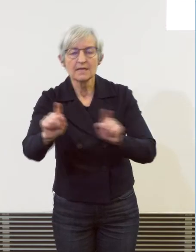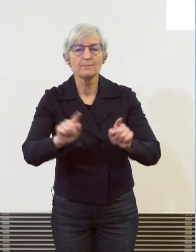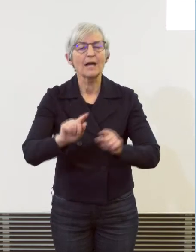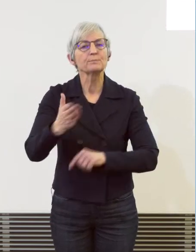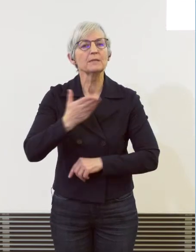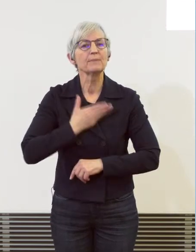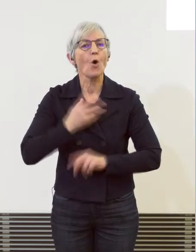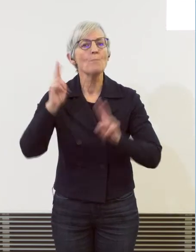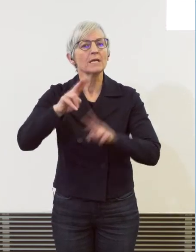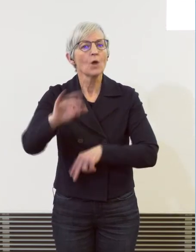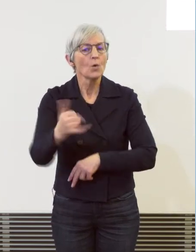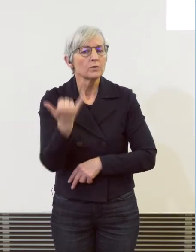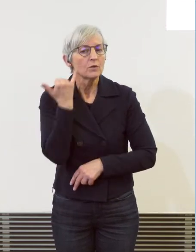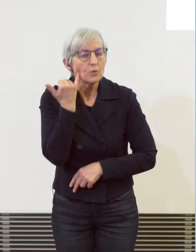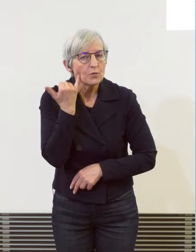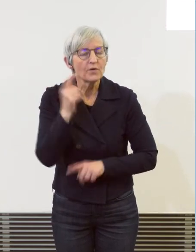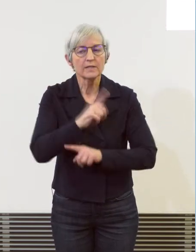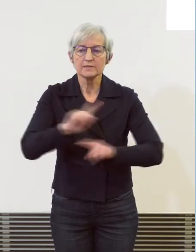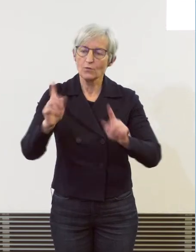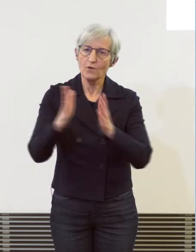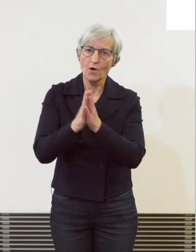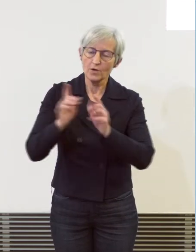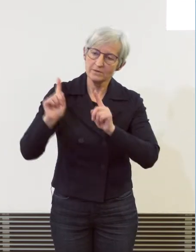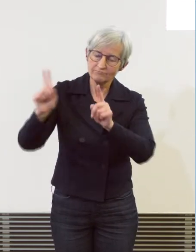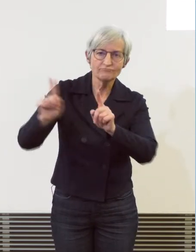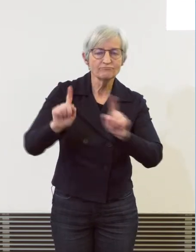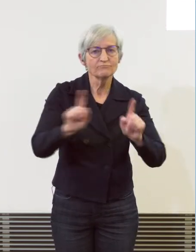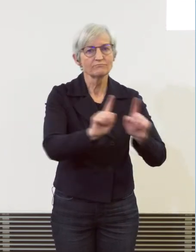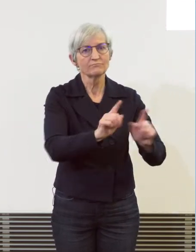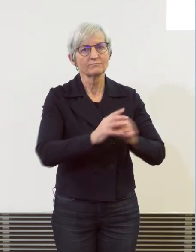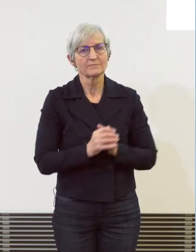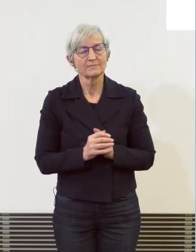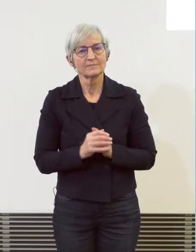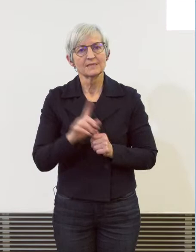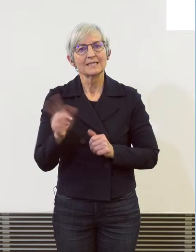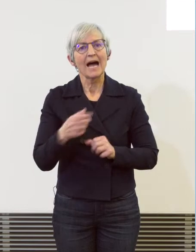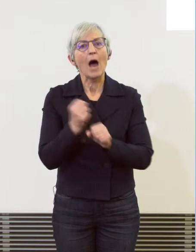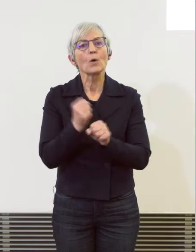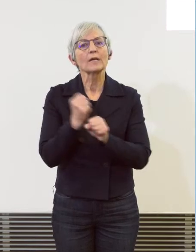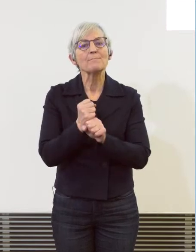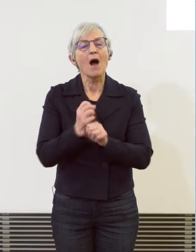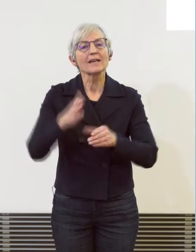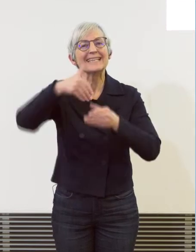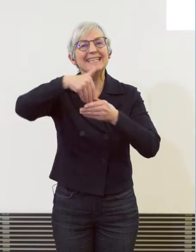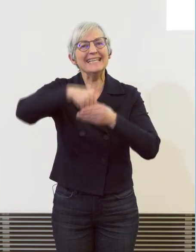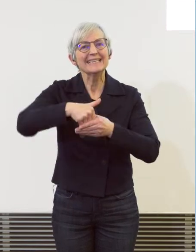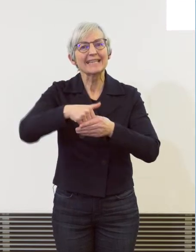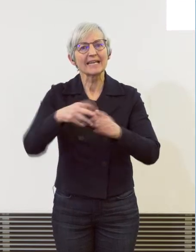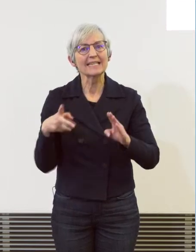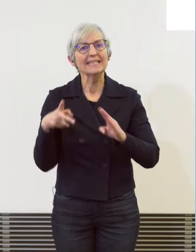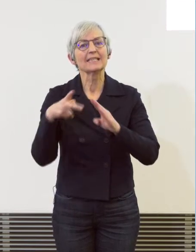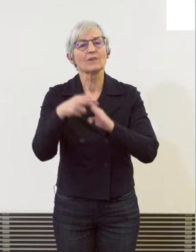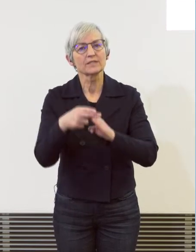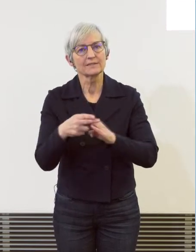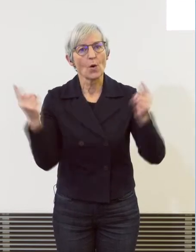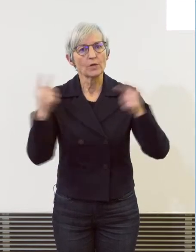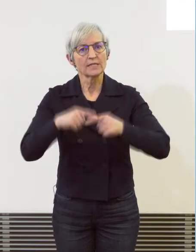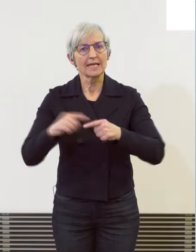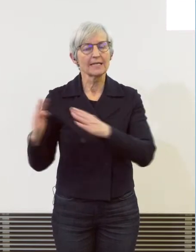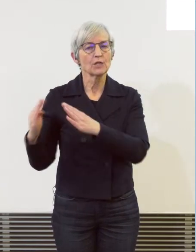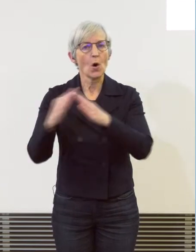kommt. Und wir haben unsere interne Interventionsstelle gegen häusliche Gewalt, die bei der Kantonspolizei